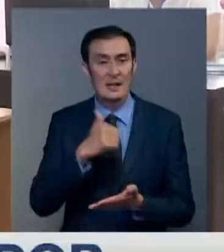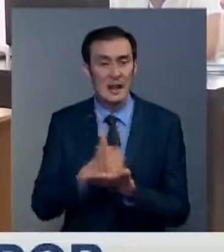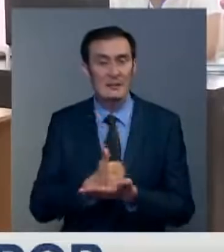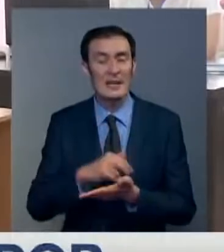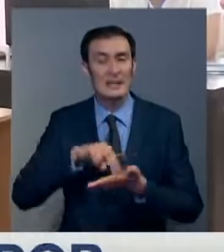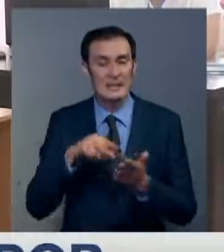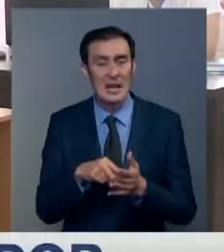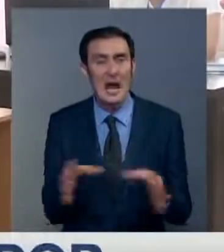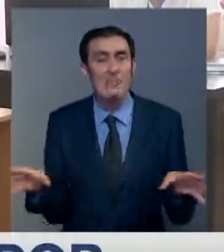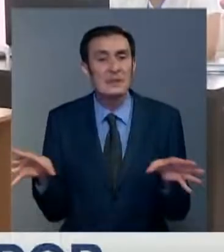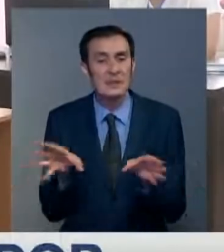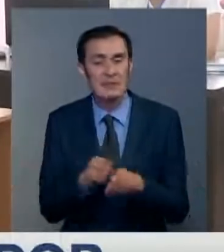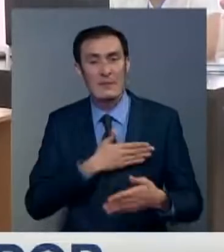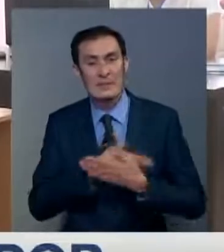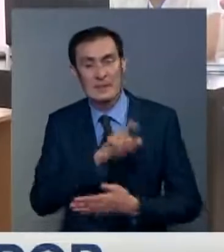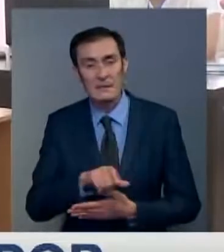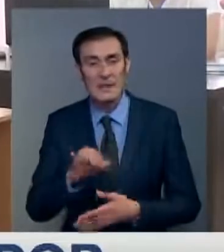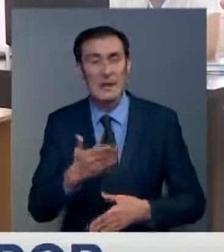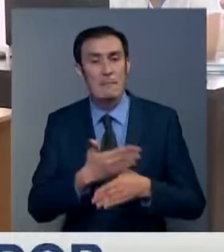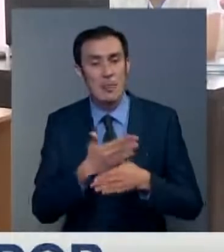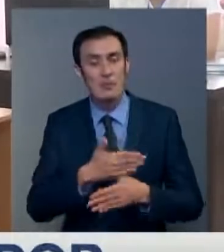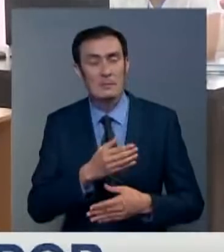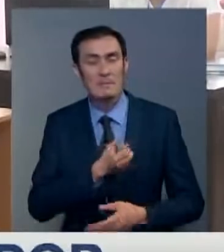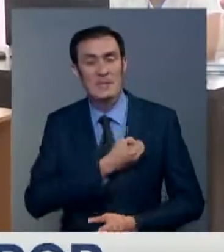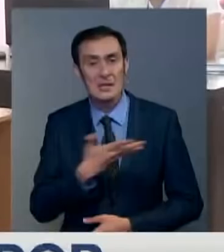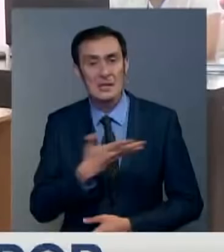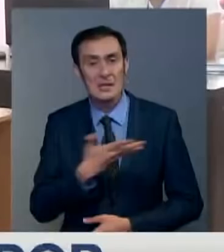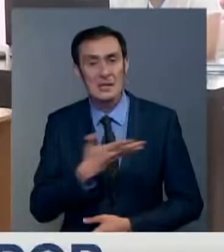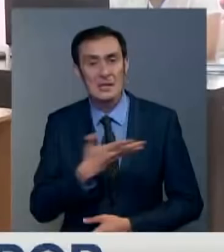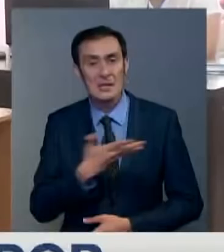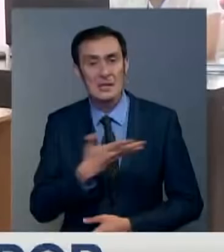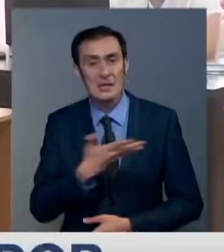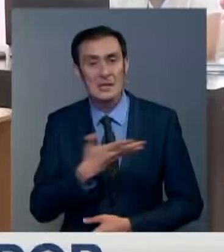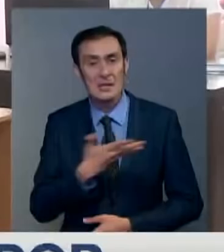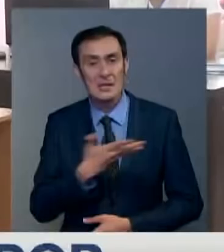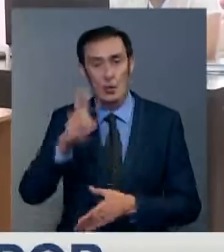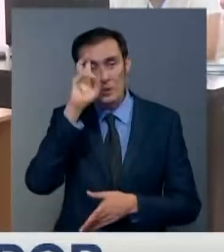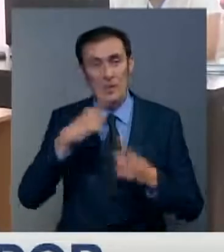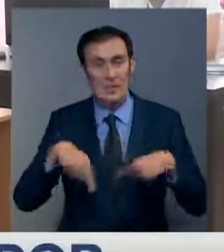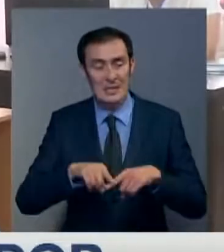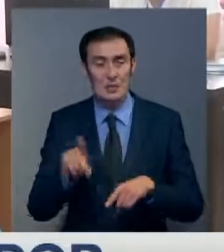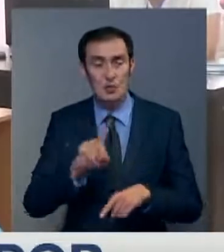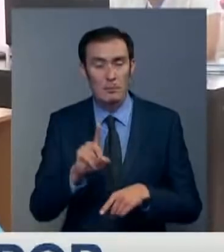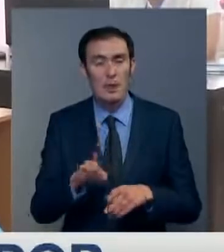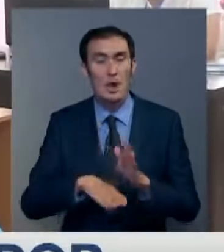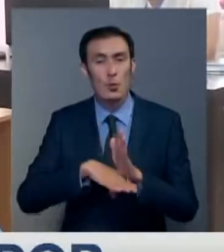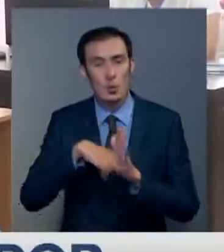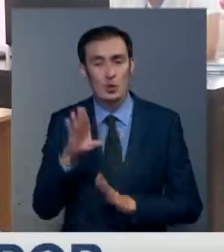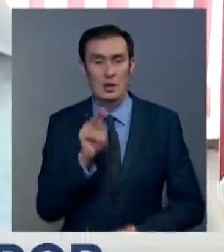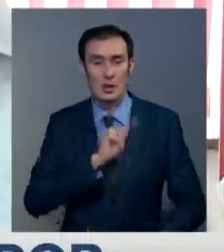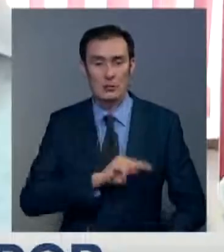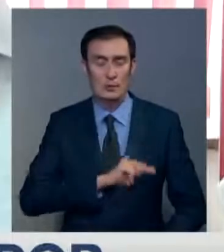объединить волонтеров и меценатов области, а также наладить тесную связь для эффективной работы.